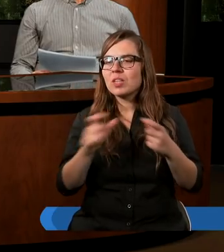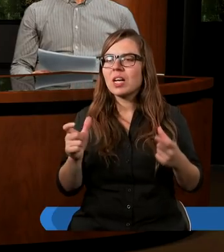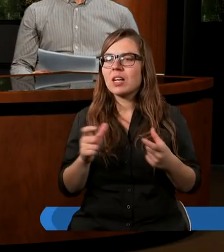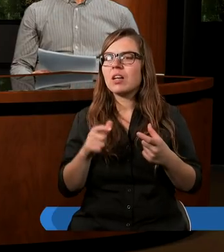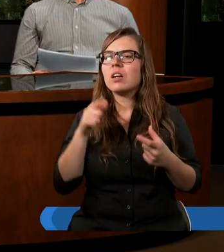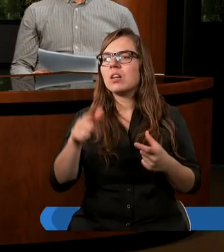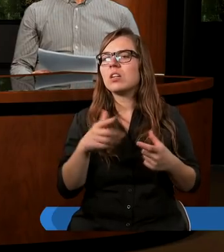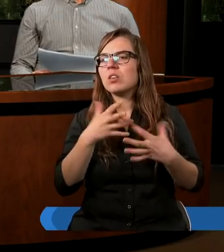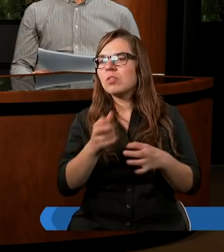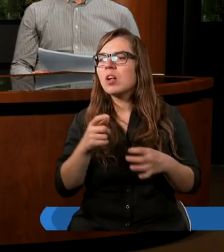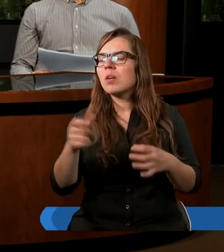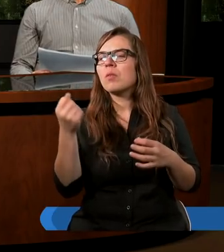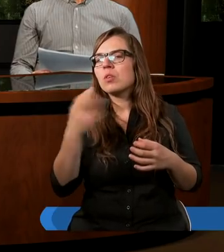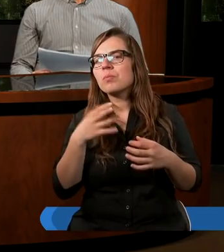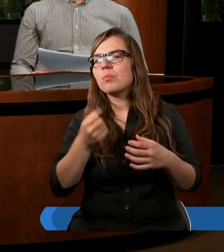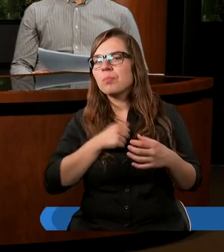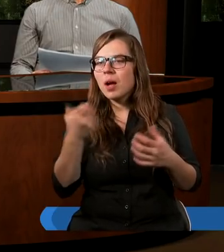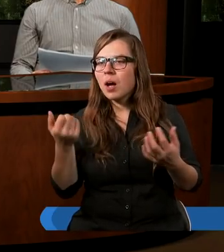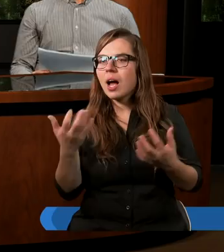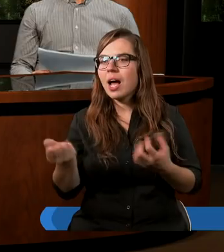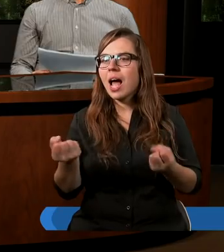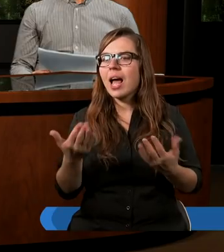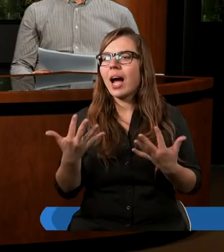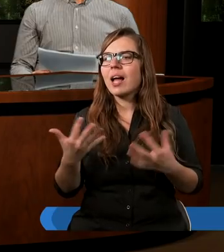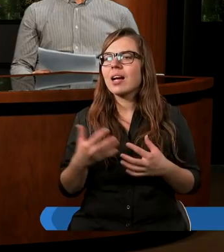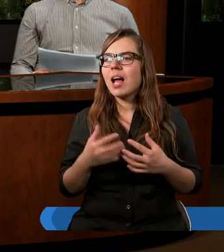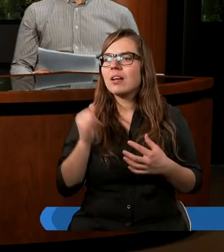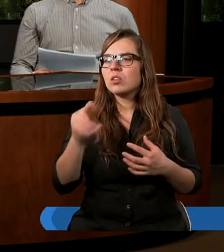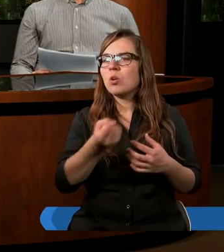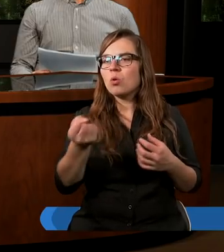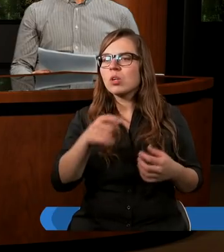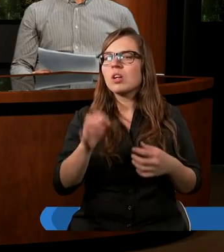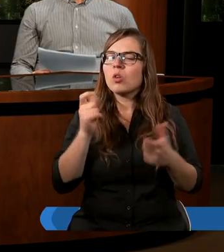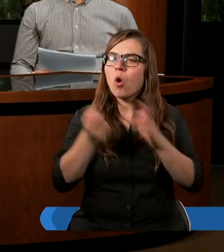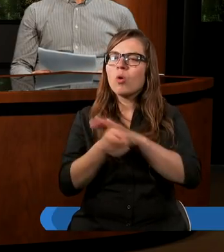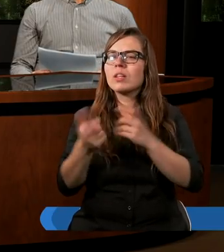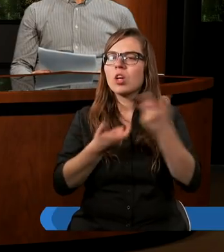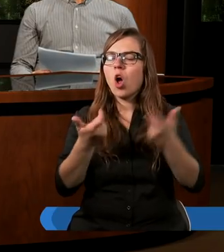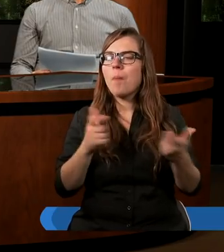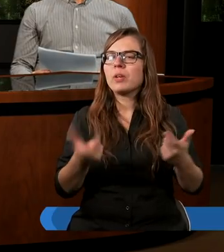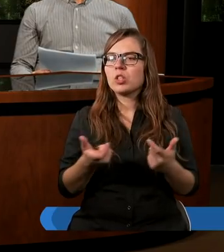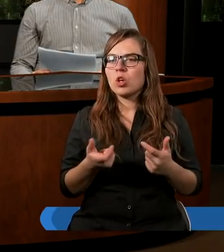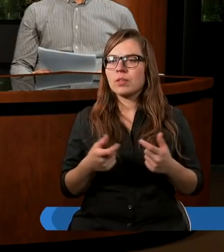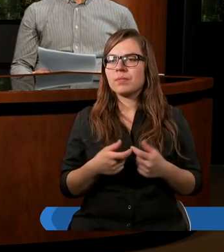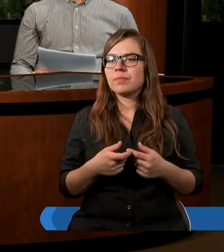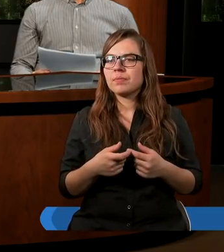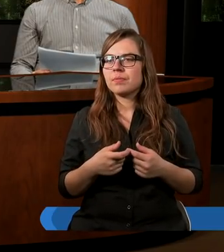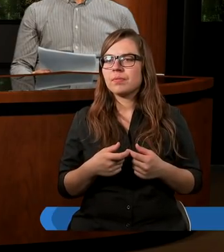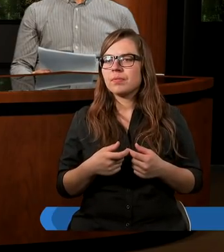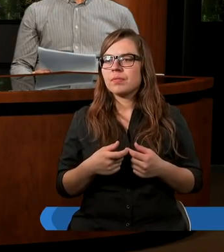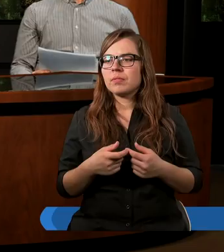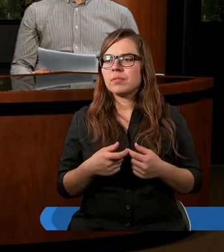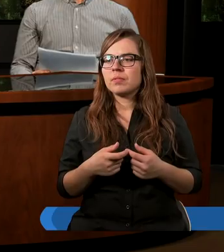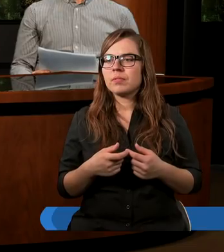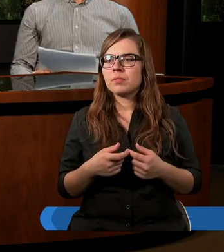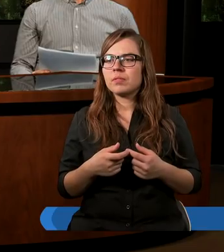Że król musiał mieć mocną rękę, żeby wszystko utrzymać w kupie, czyli tej jedności. No tutaj